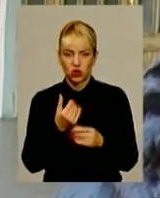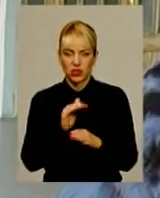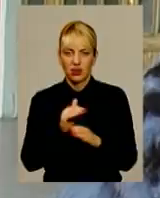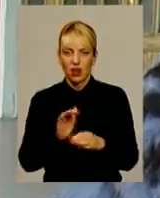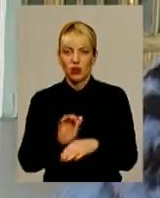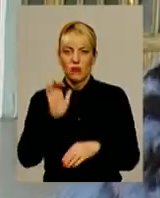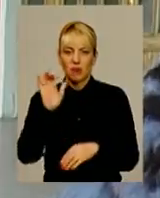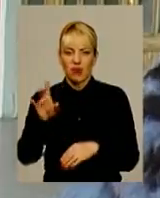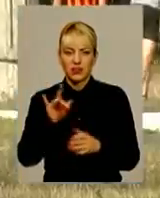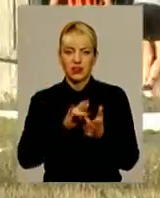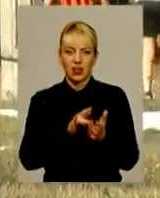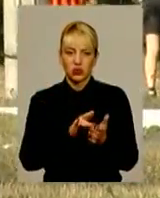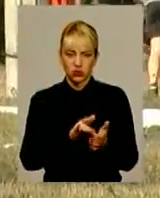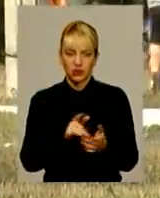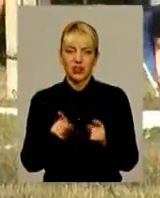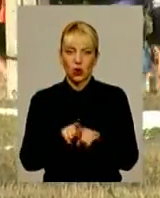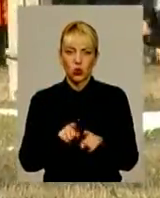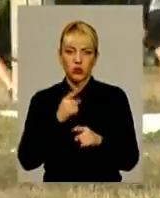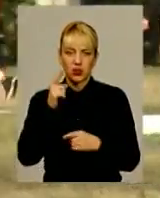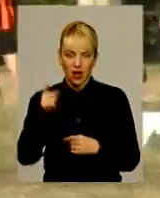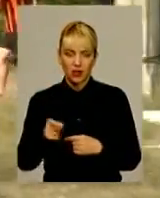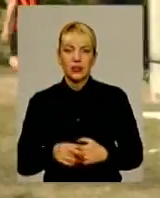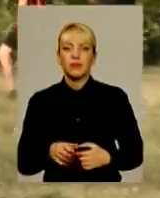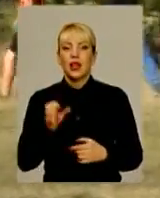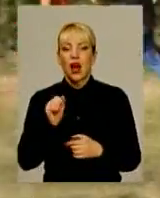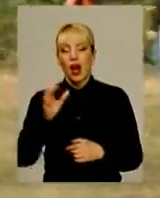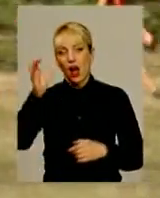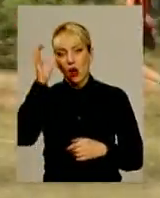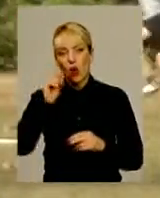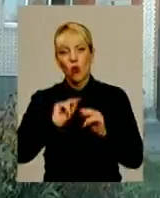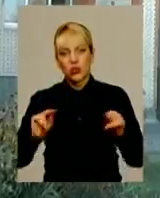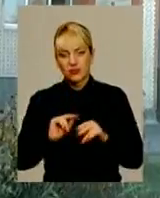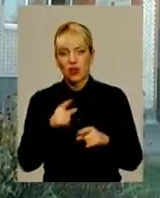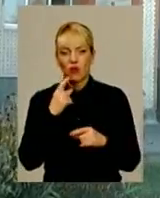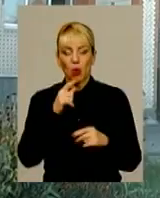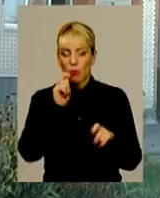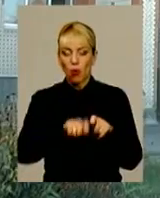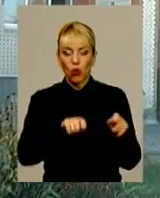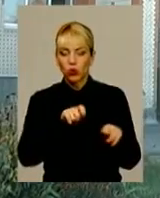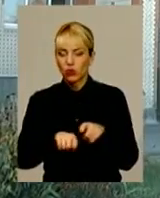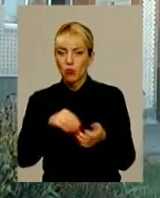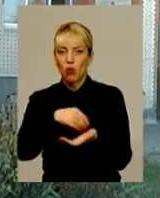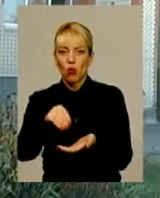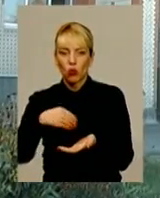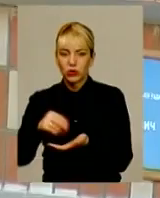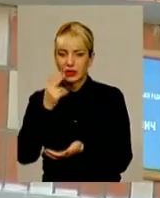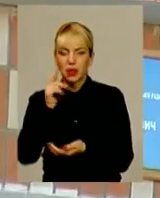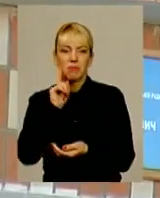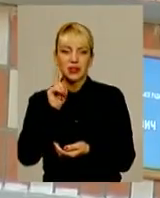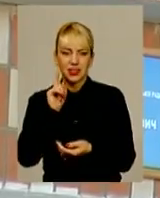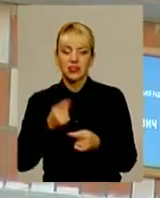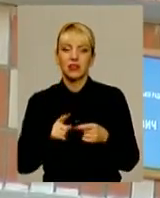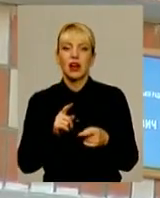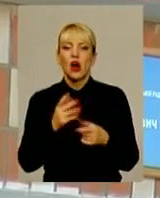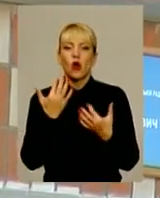екскурсію, так удалю. У світяни ж переконують, проконтролювати покупки підлітків, тим паче, коли із собою їм дають немалі